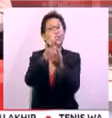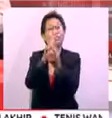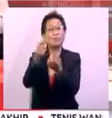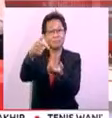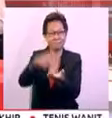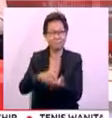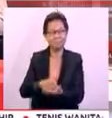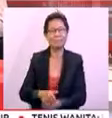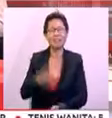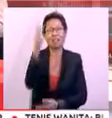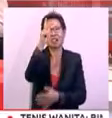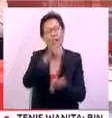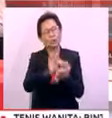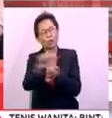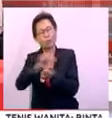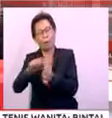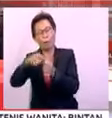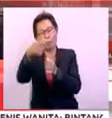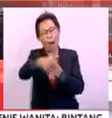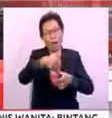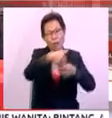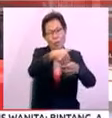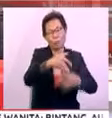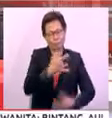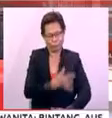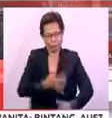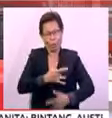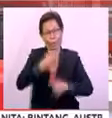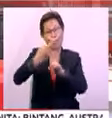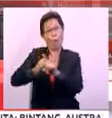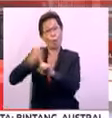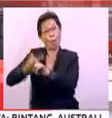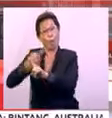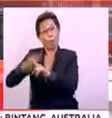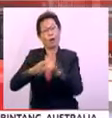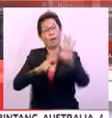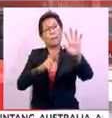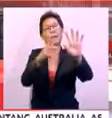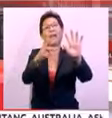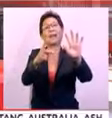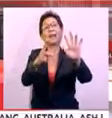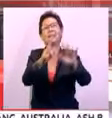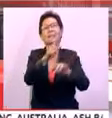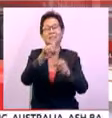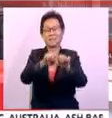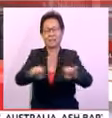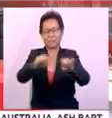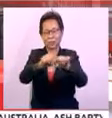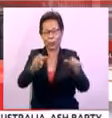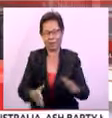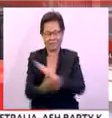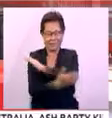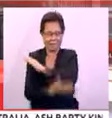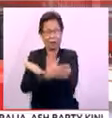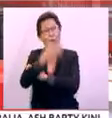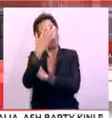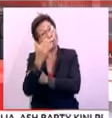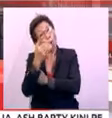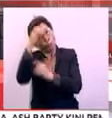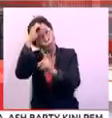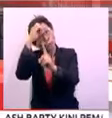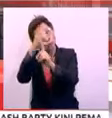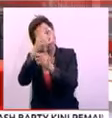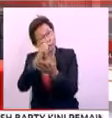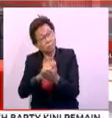Kerajaan luluskan pembayaran alaun penghargaan bulanan sebanyak RM5,000 kepada sastrawan negara. Bagi tujuan itu,